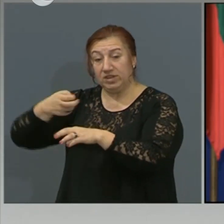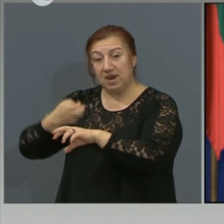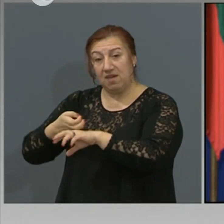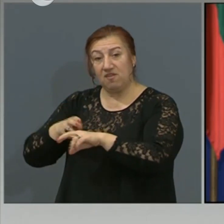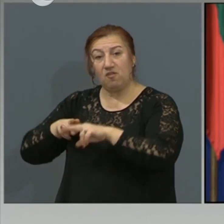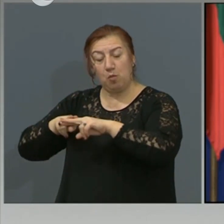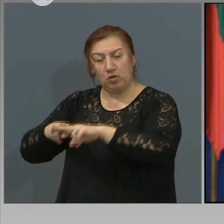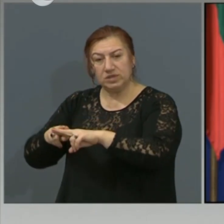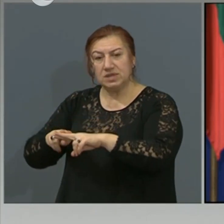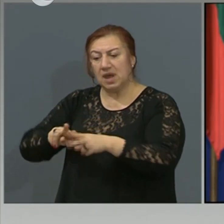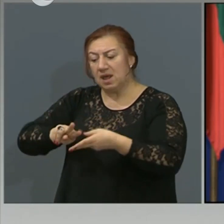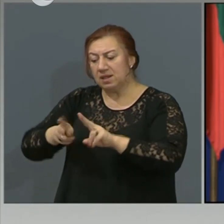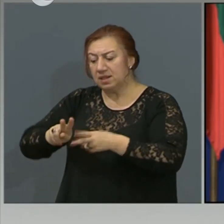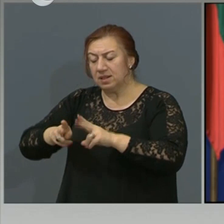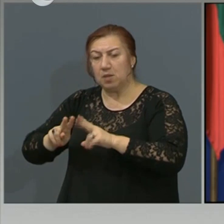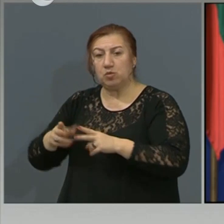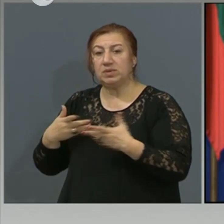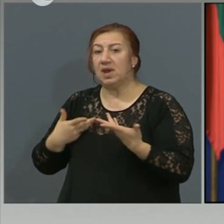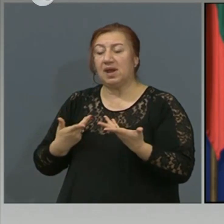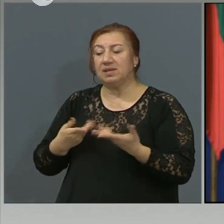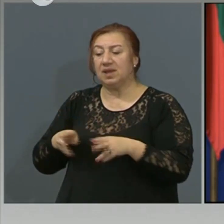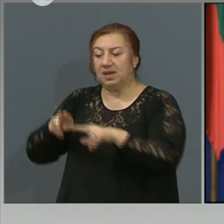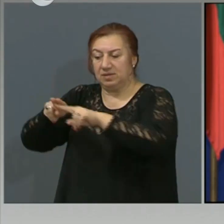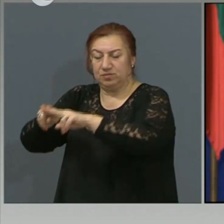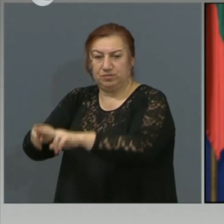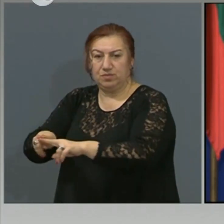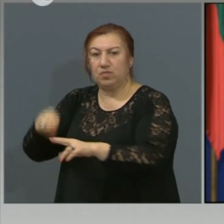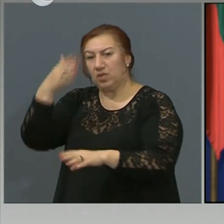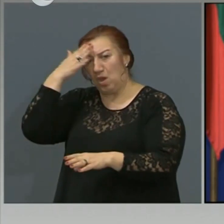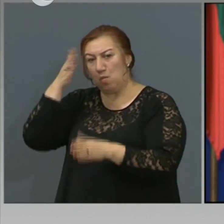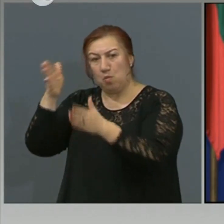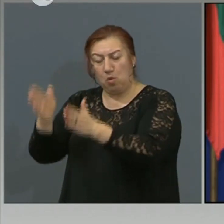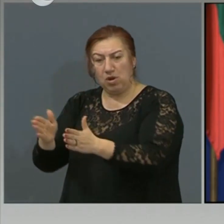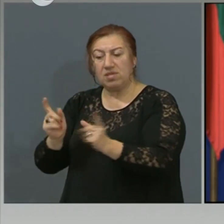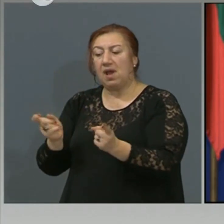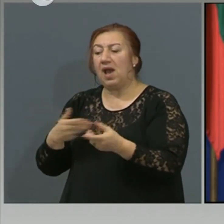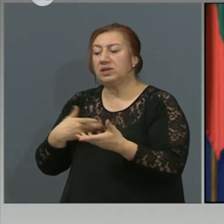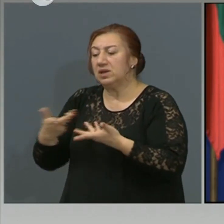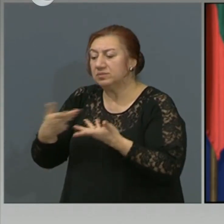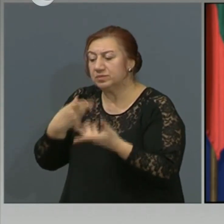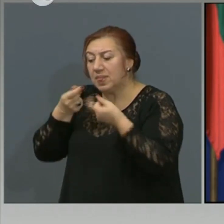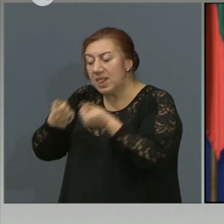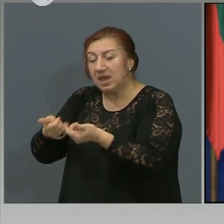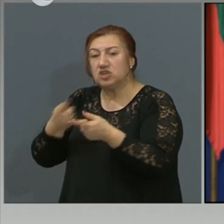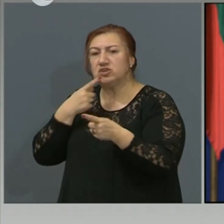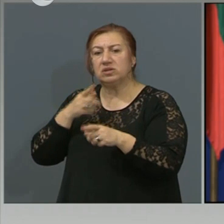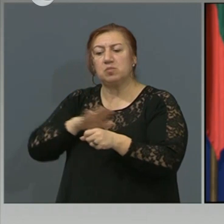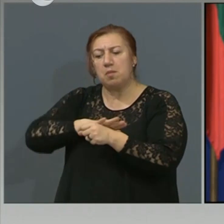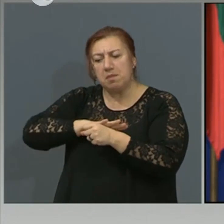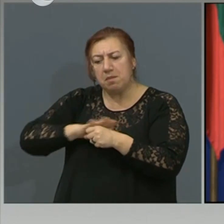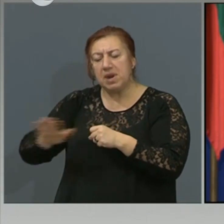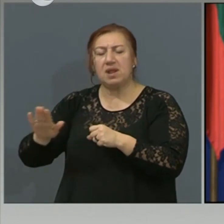реорганизират къде да бъде оставен болния, как да бъде обслужен и то в пълен обем, което изисква.